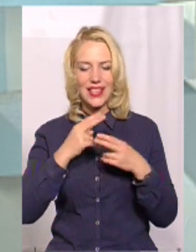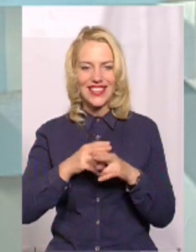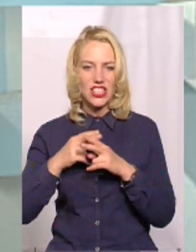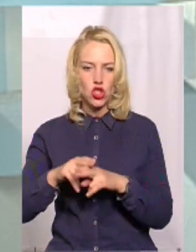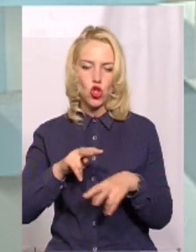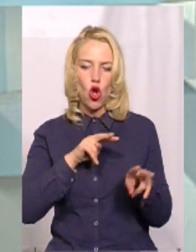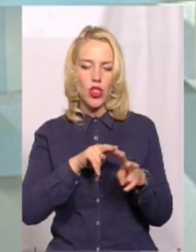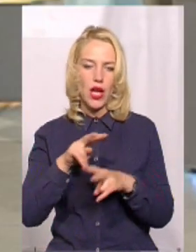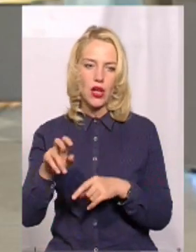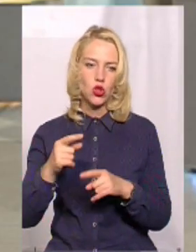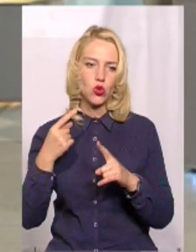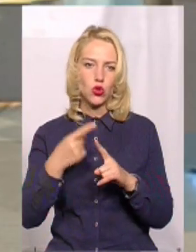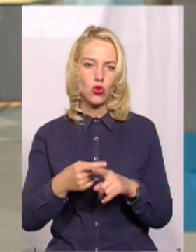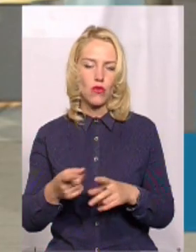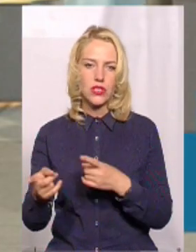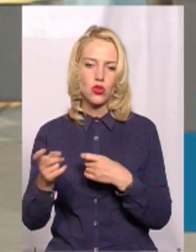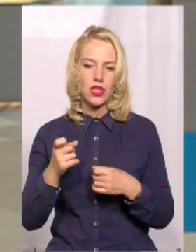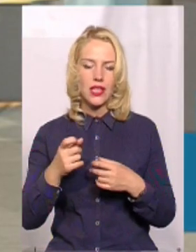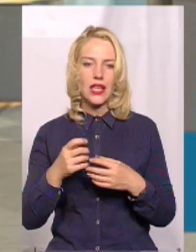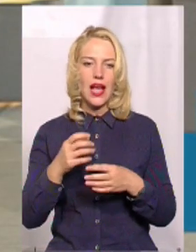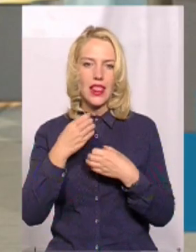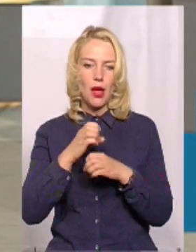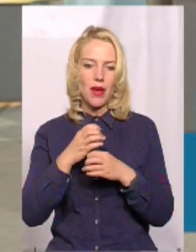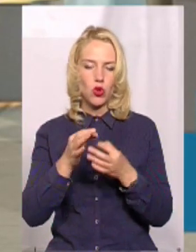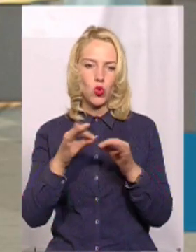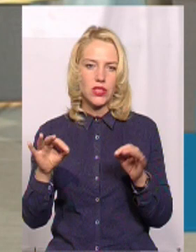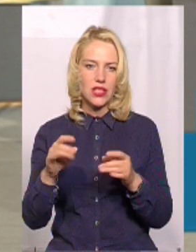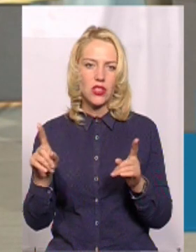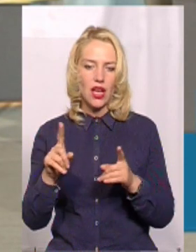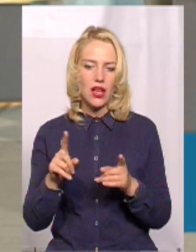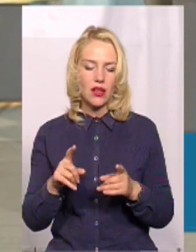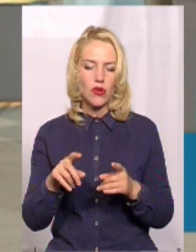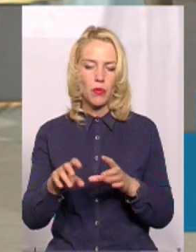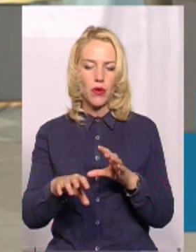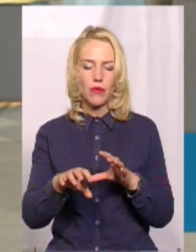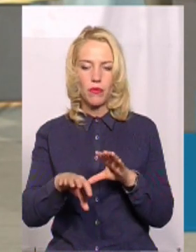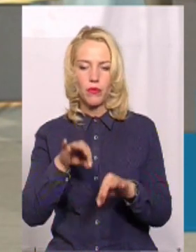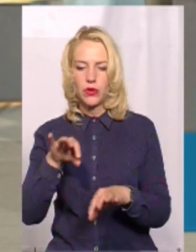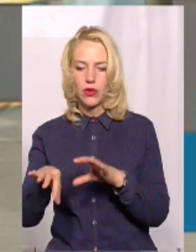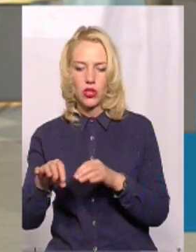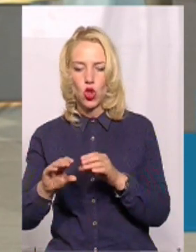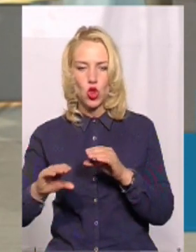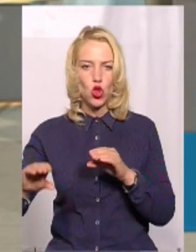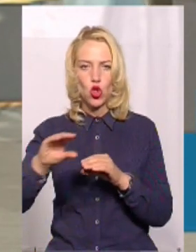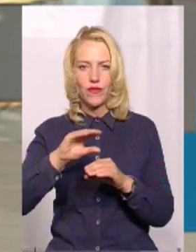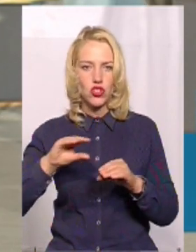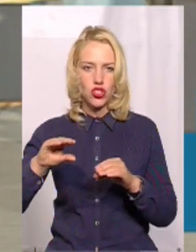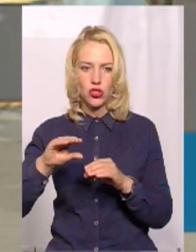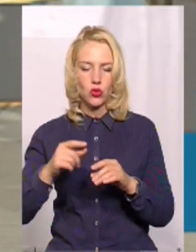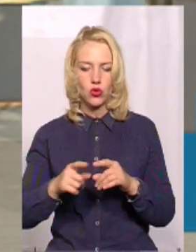залучаємо незалежну лабораторію для проведення відбору кернів, тобто це товщини шаров,